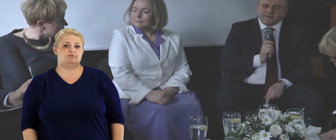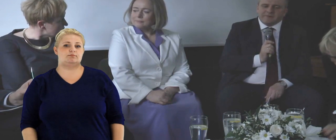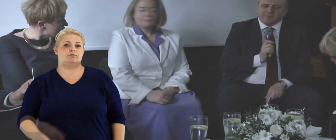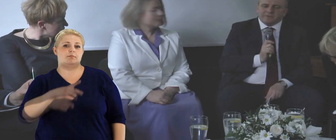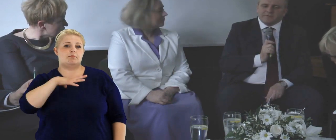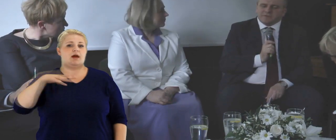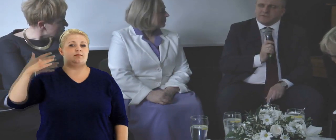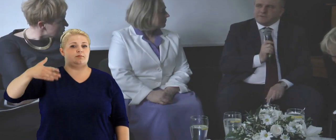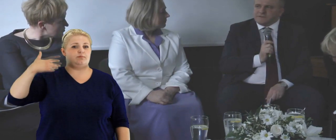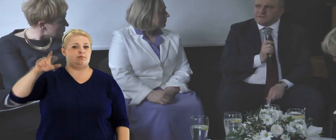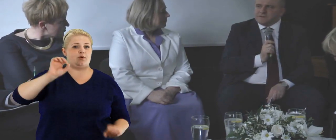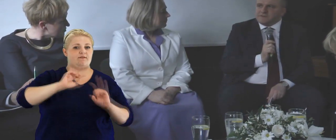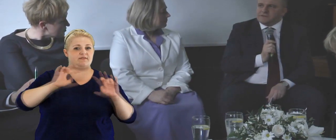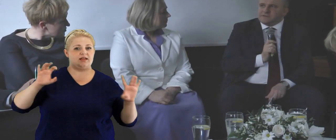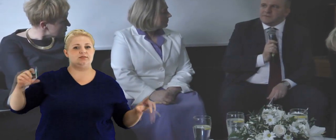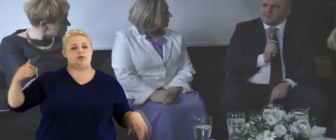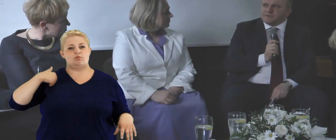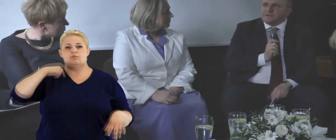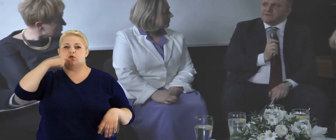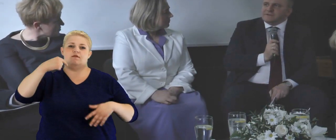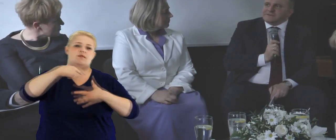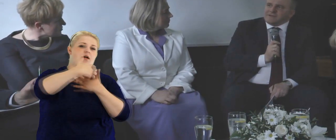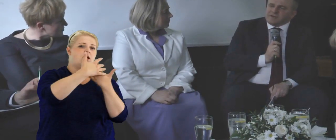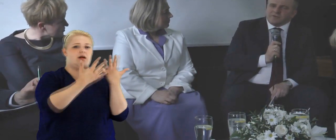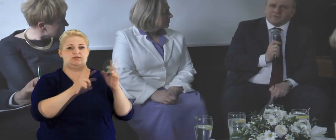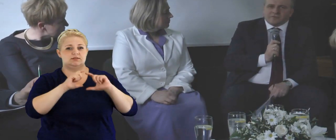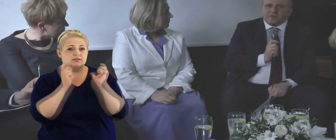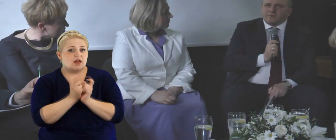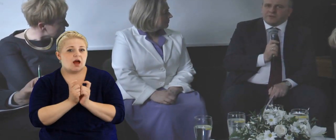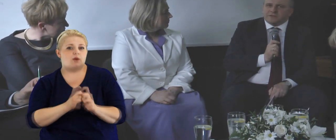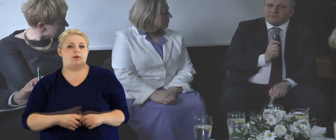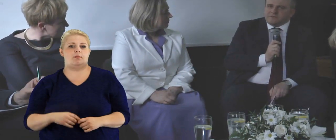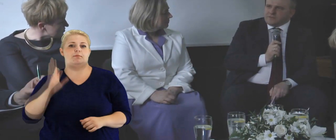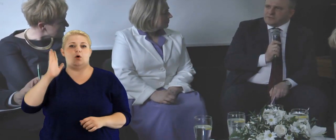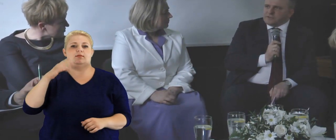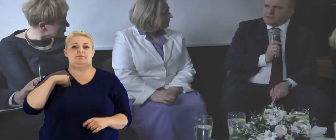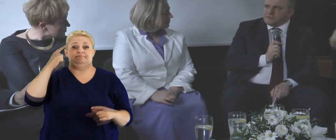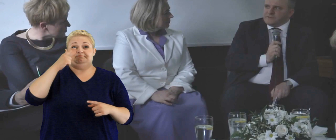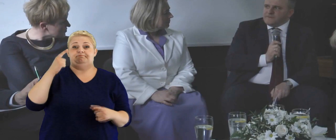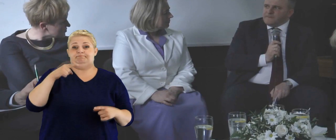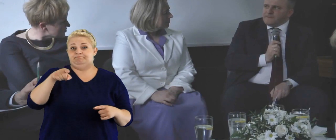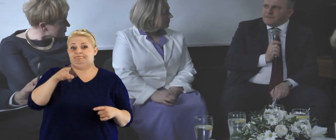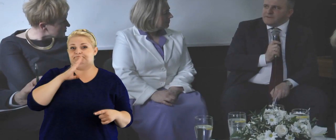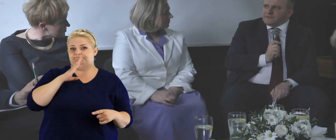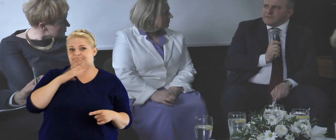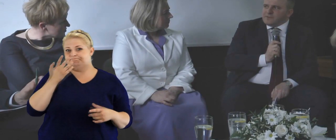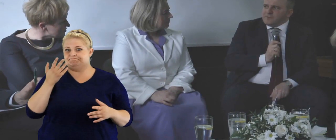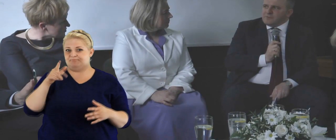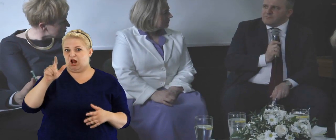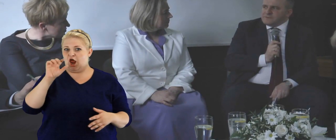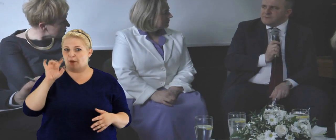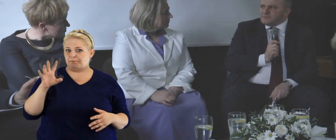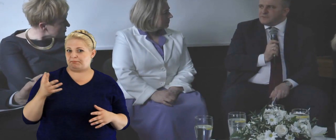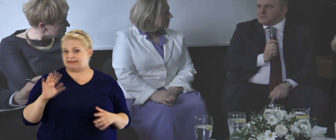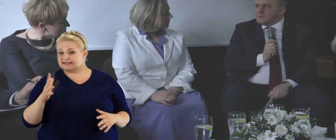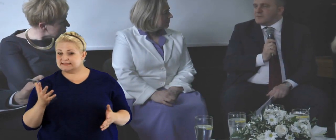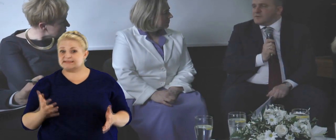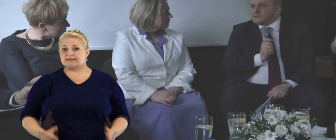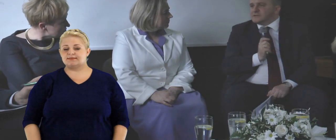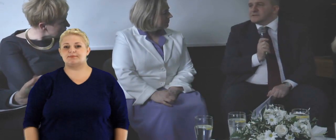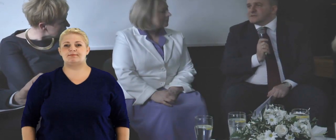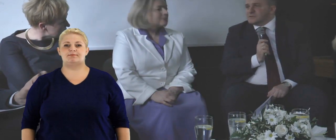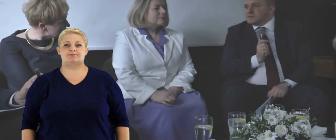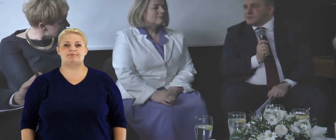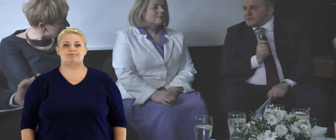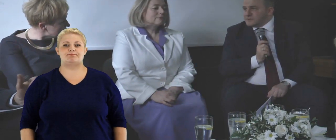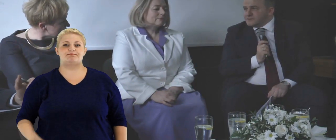paletę, ale potem już intuicyjnie idziemy z taką nutką podejrzliwości ku lobbystom, którzy mają